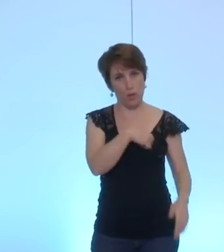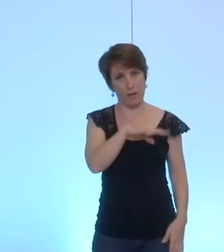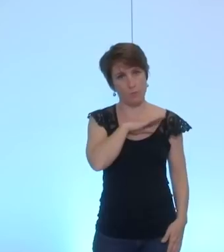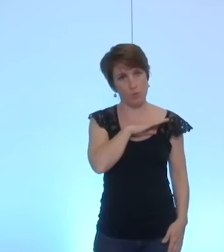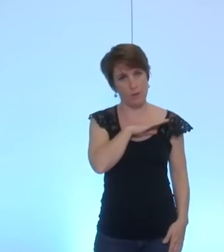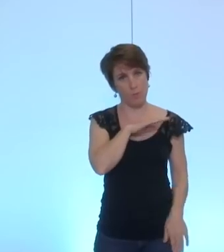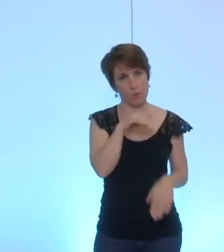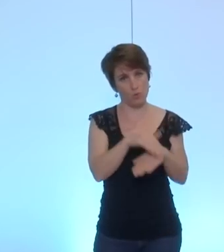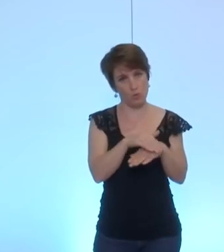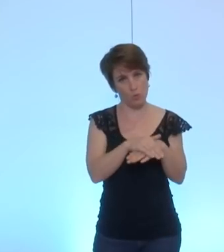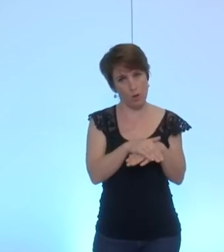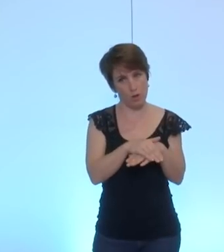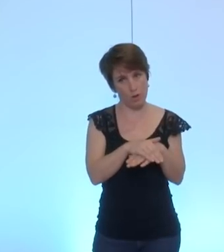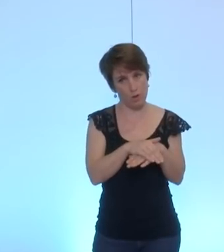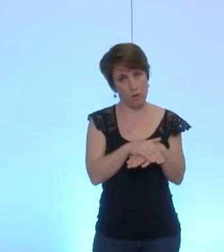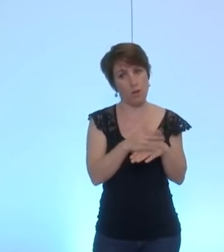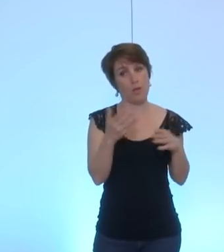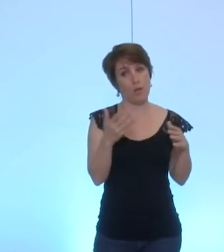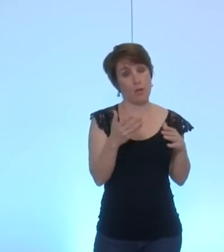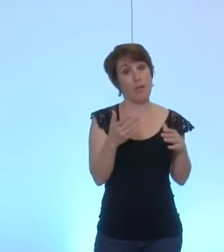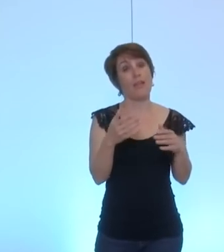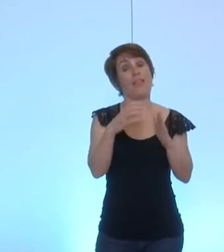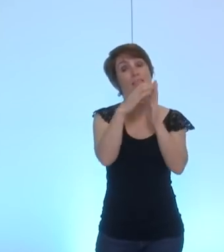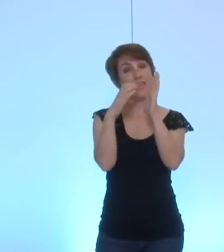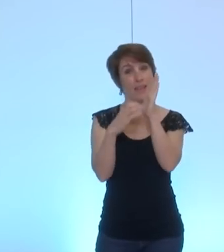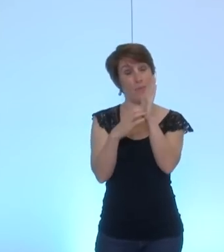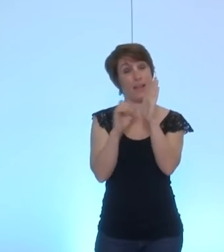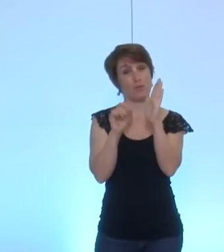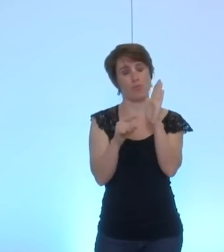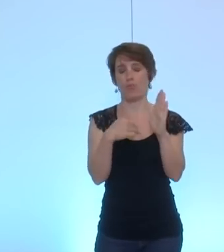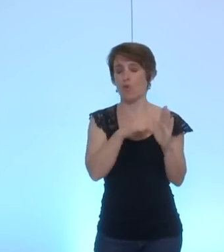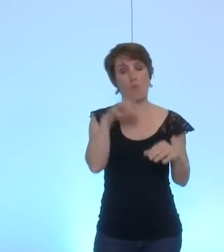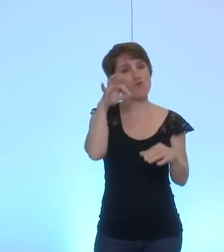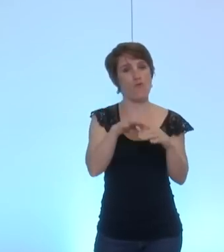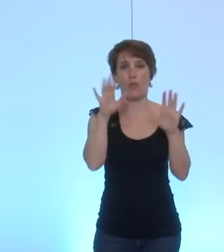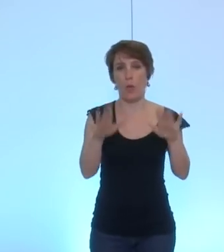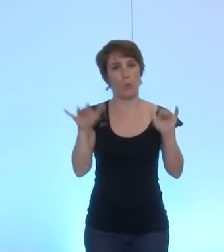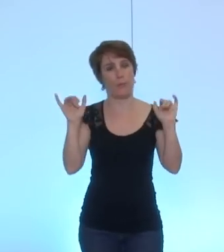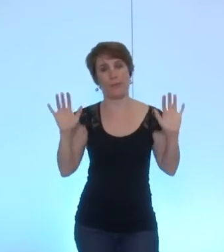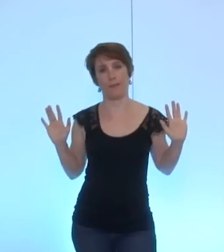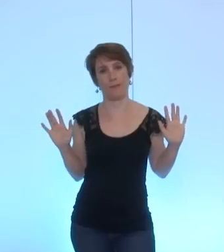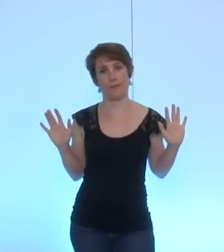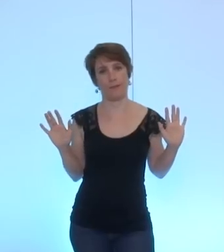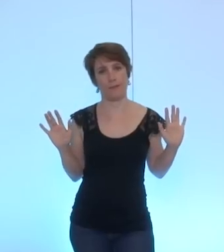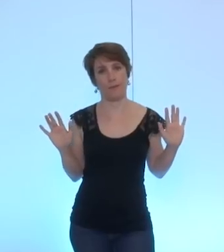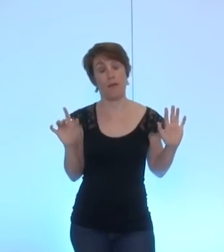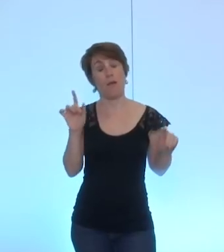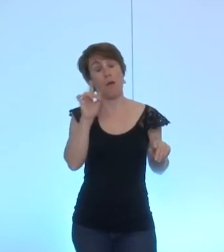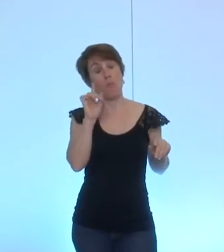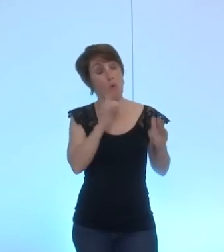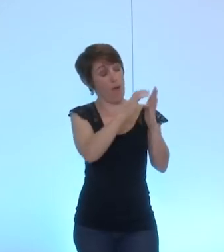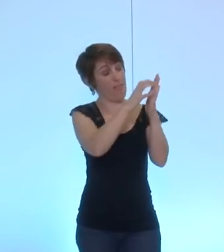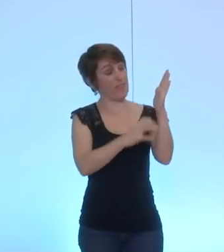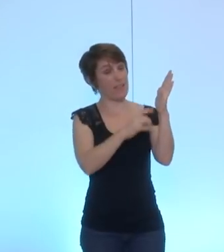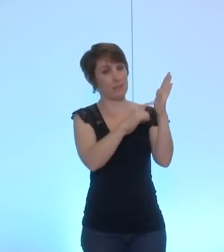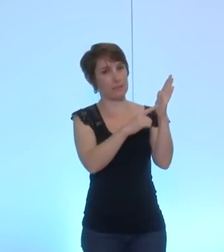ce soir nous nous abstiendrons sur cette délibération pour qu'aucun message qui pourrait être mal interprété